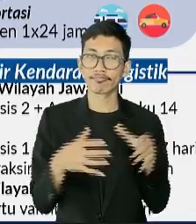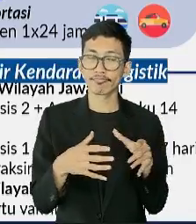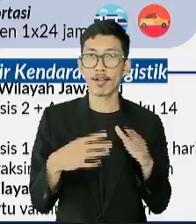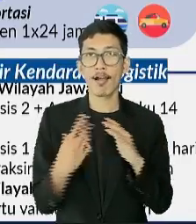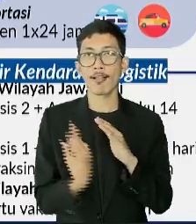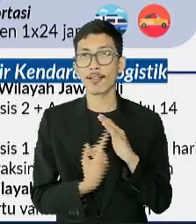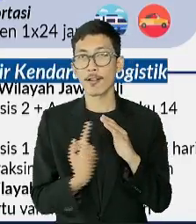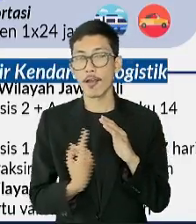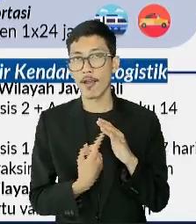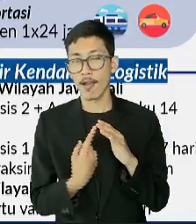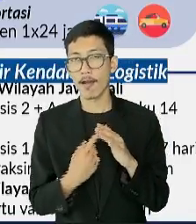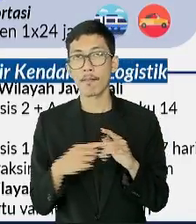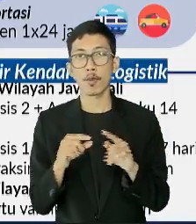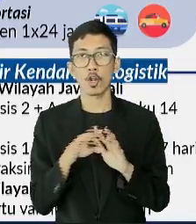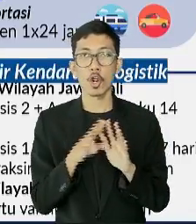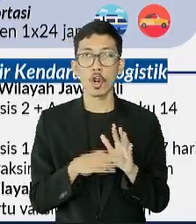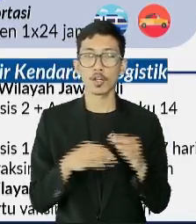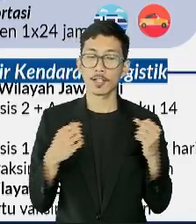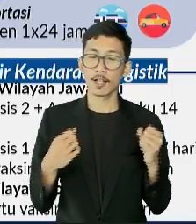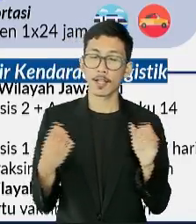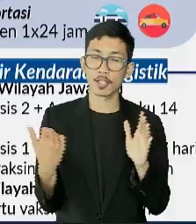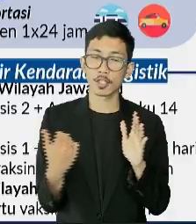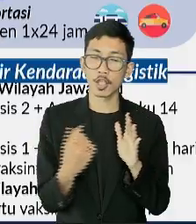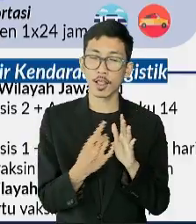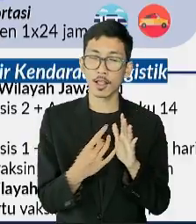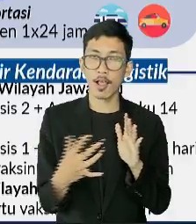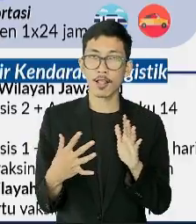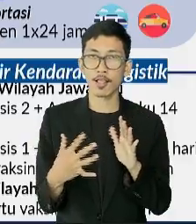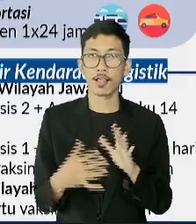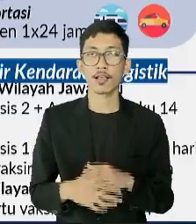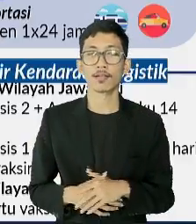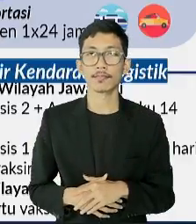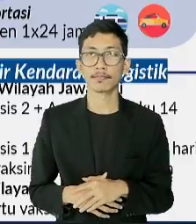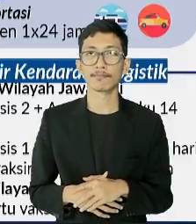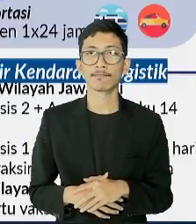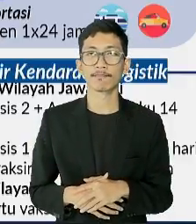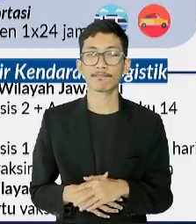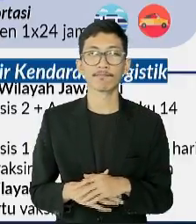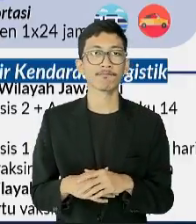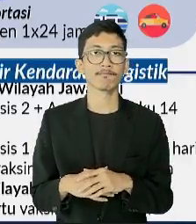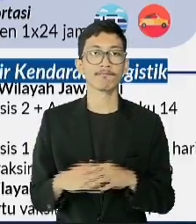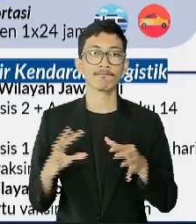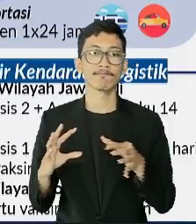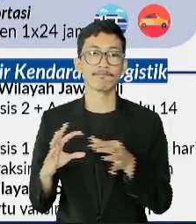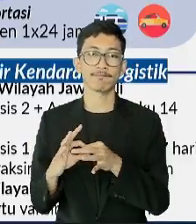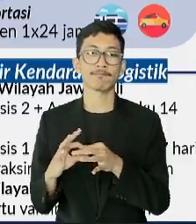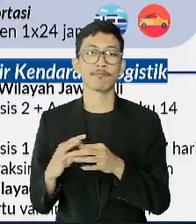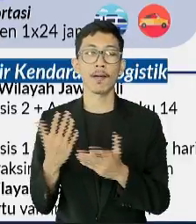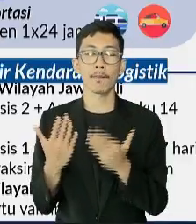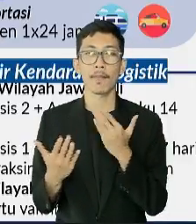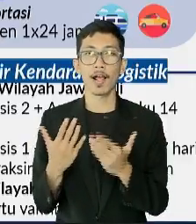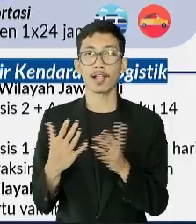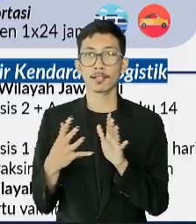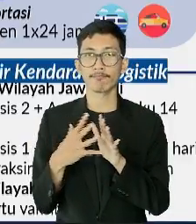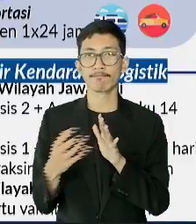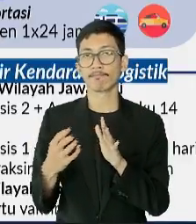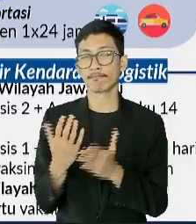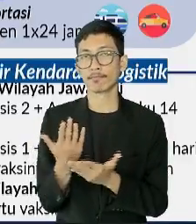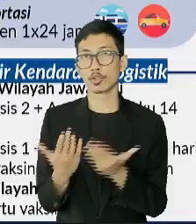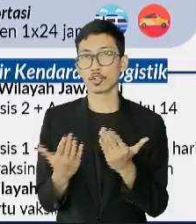dengan penerapan protokol kesehatan ketat dan terintegrasi dengan peduli lindungi. Kedua,